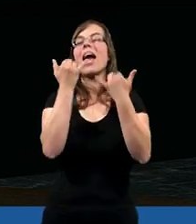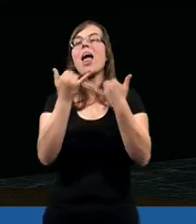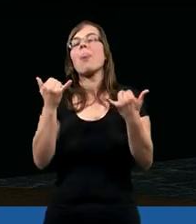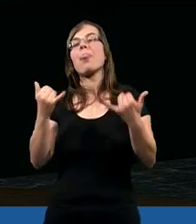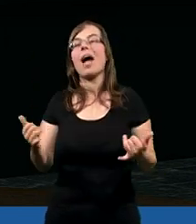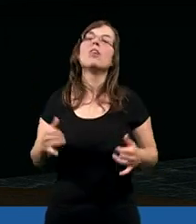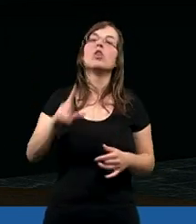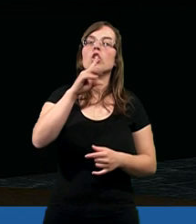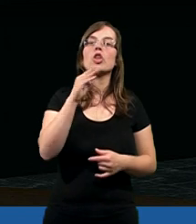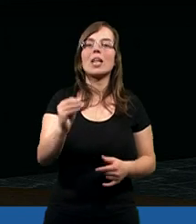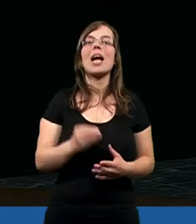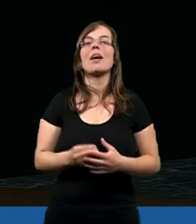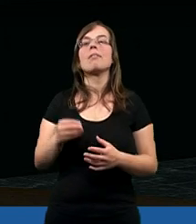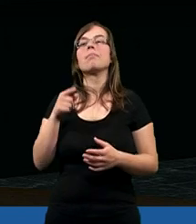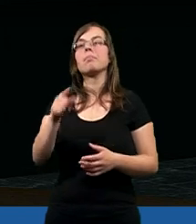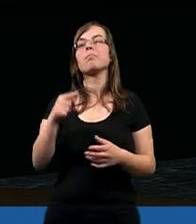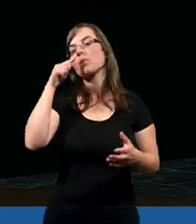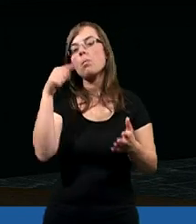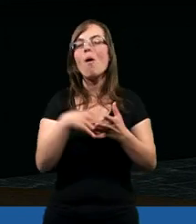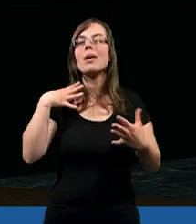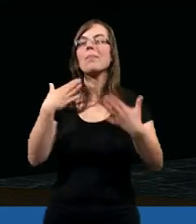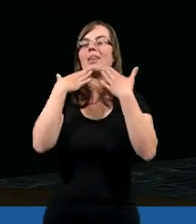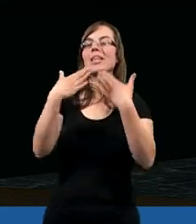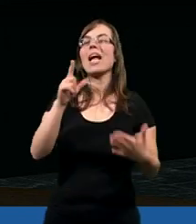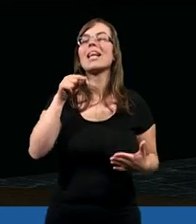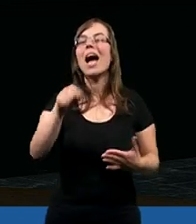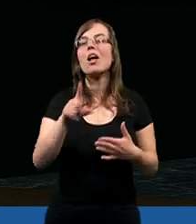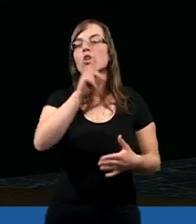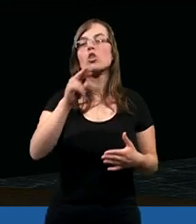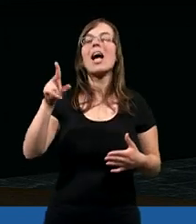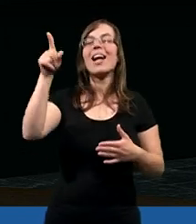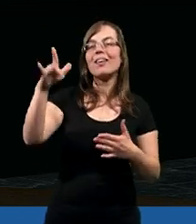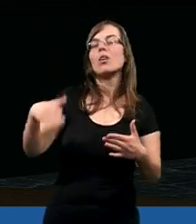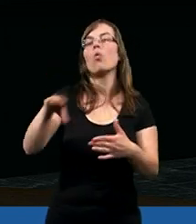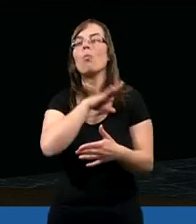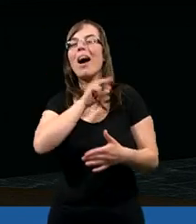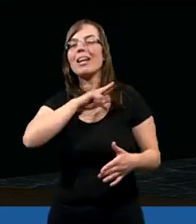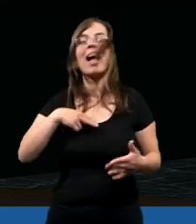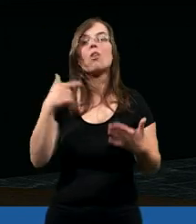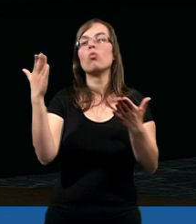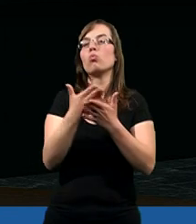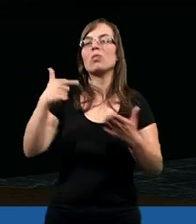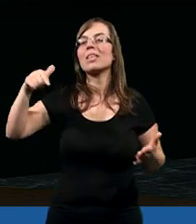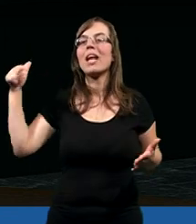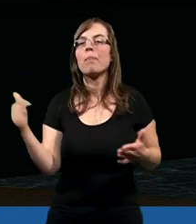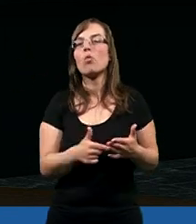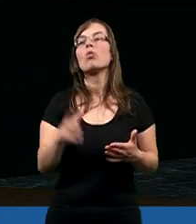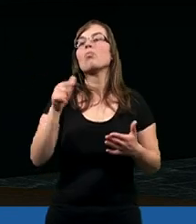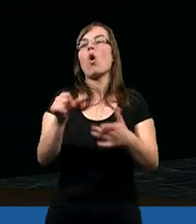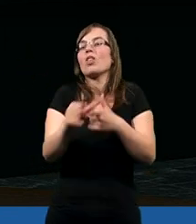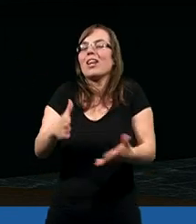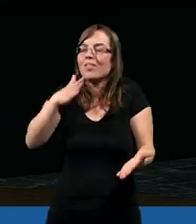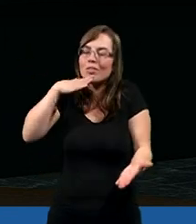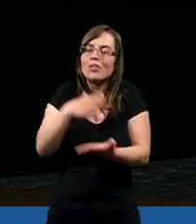inaczej. Że powinniśmy być wdzięczni za to, że ktoś za nas cierpiał. A my już nie musimy. Dziękuję. To jest dla nas